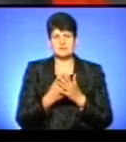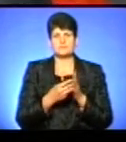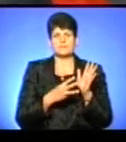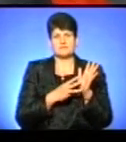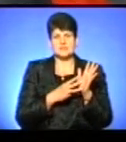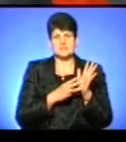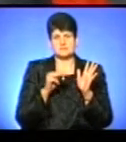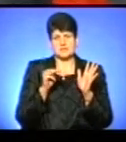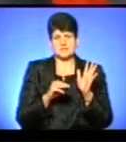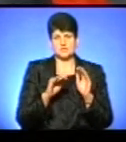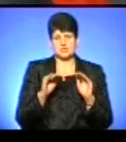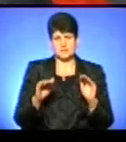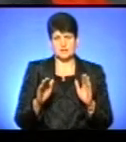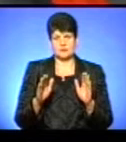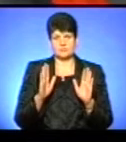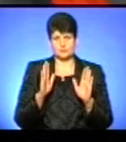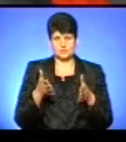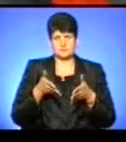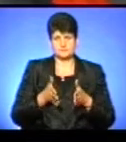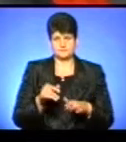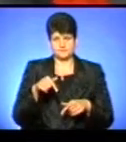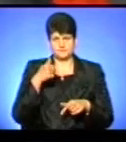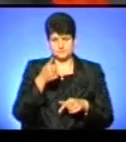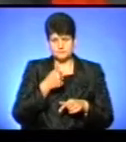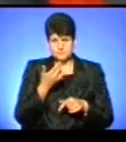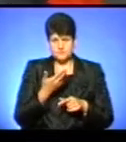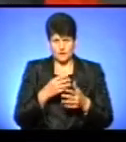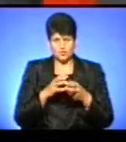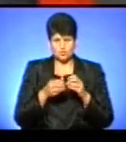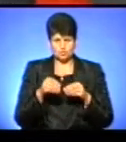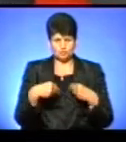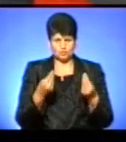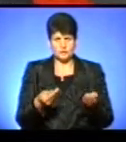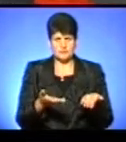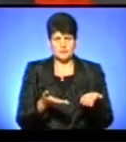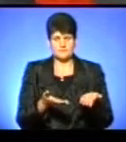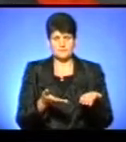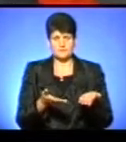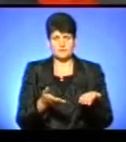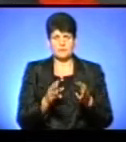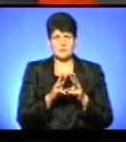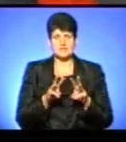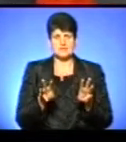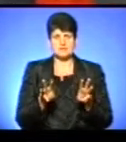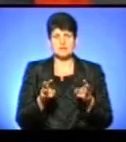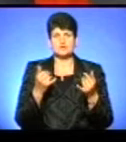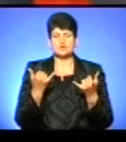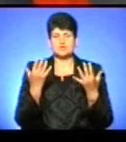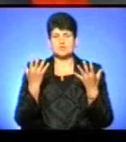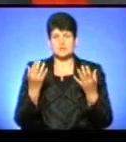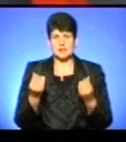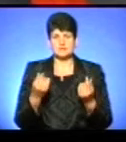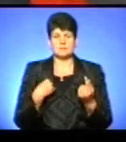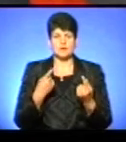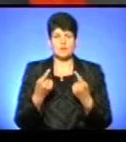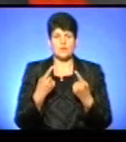тисяч малюків треба нам такі пакети. Десь таку суму подавали до Міністерства На сьогоднішній день ми говоримо